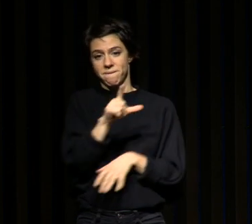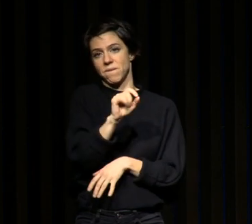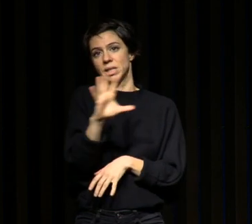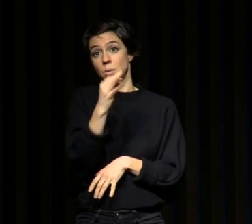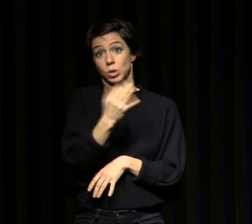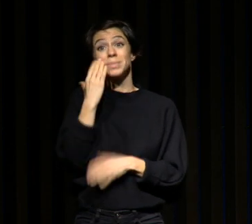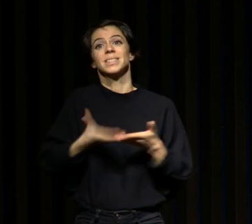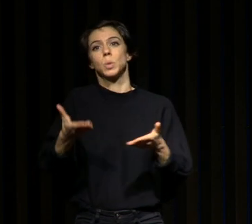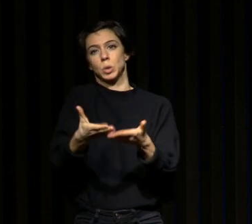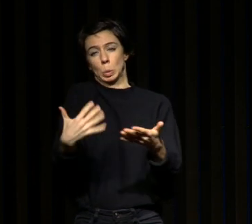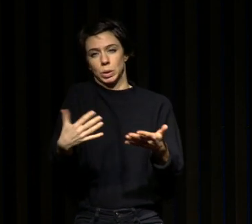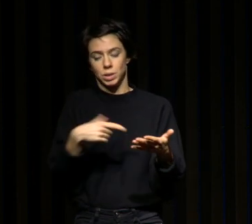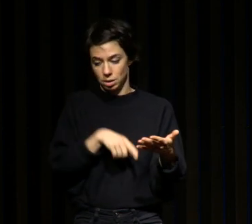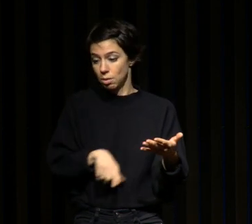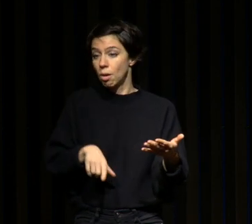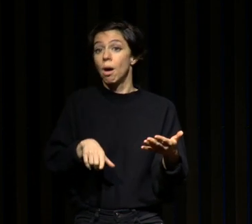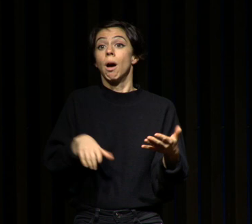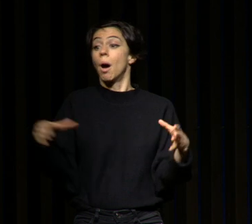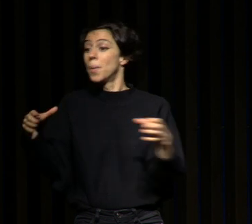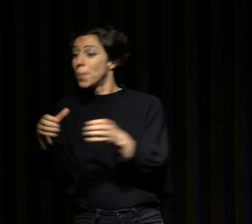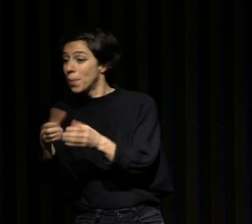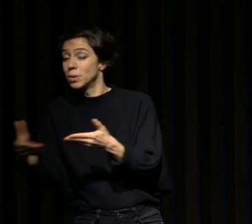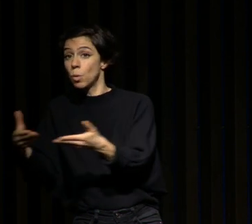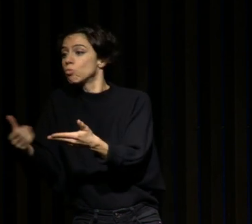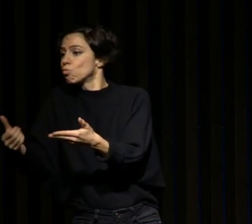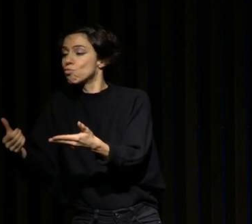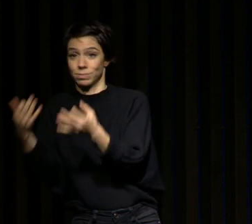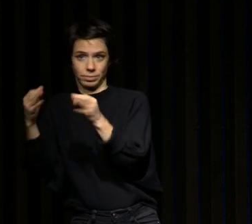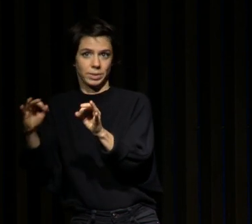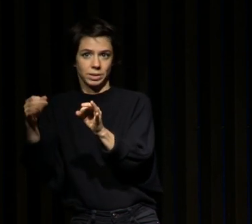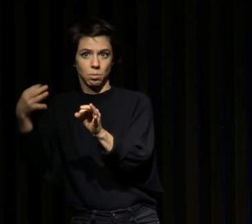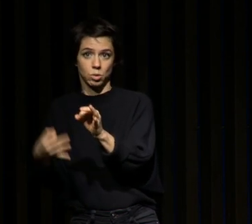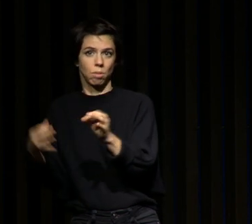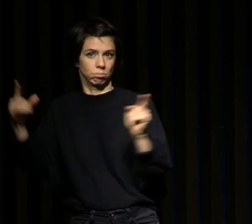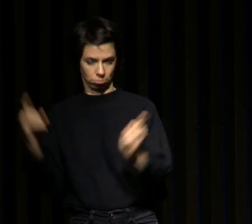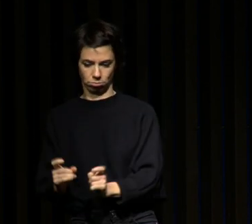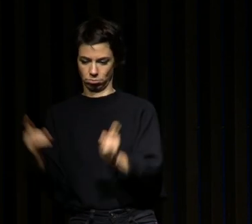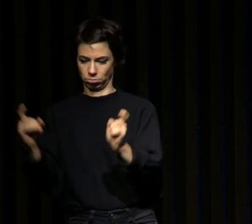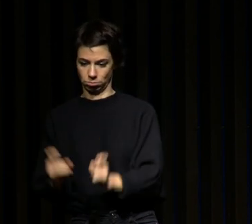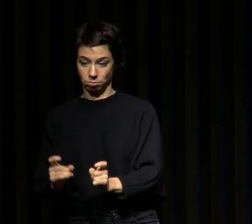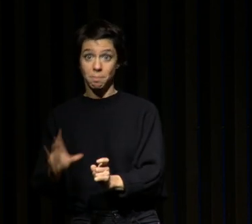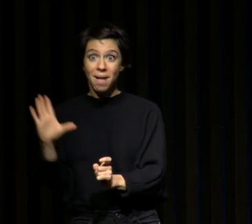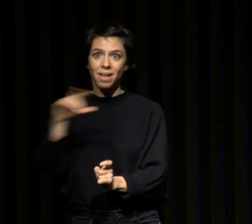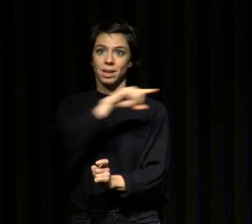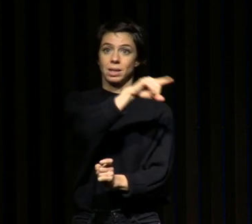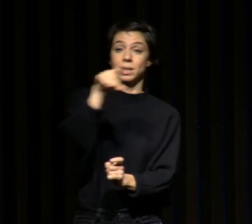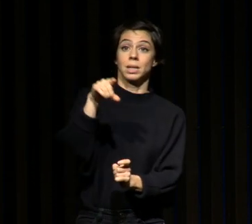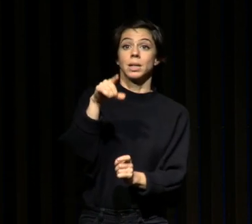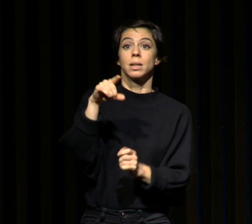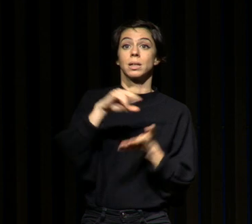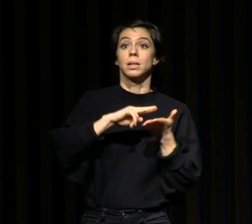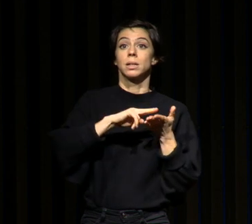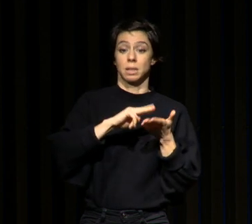et 10% quand ça va bien et les plaintes de sommeil qui au mieux sont à 60